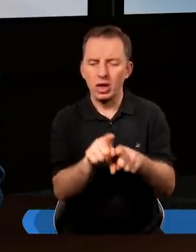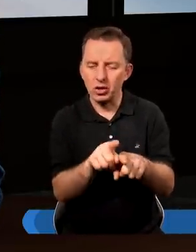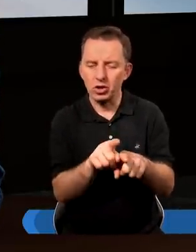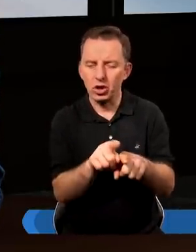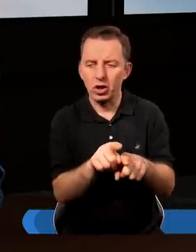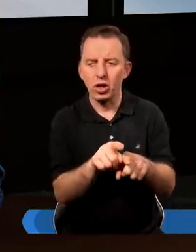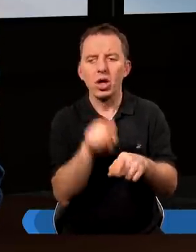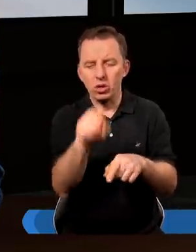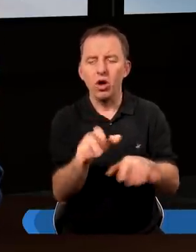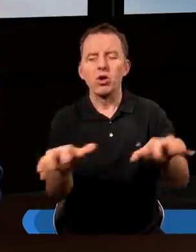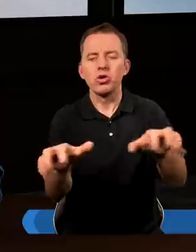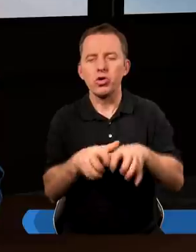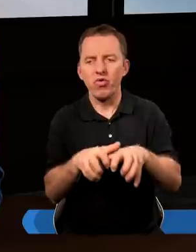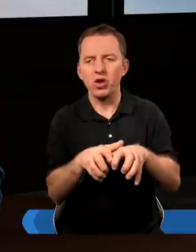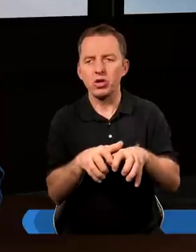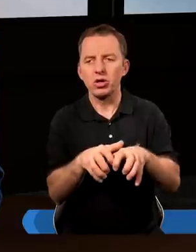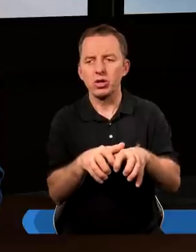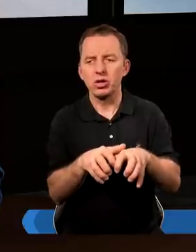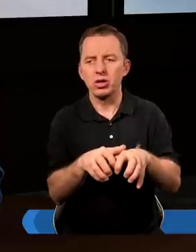tą chciwość,